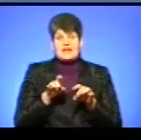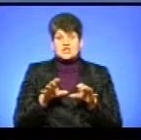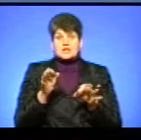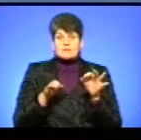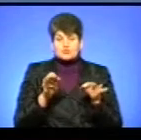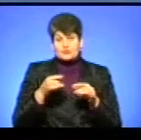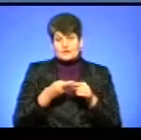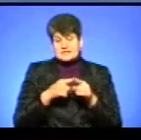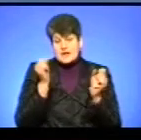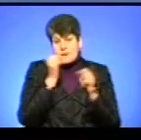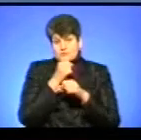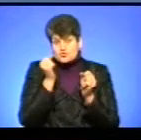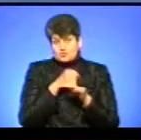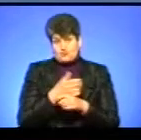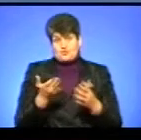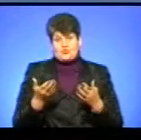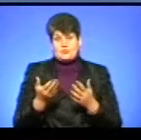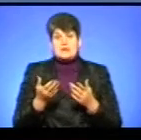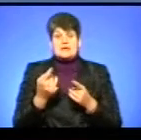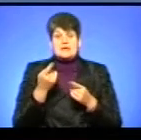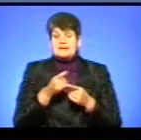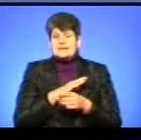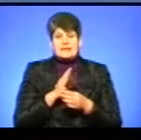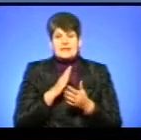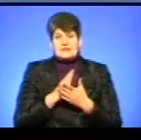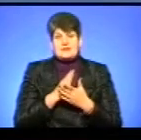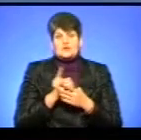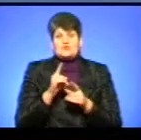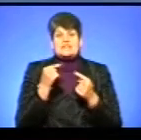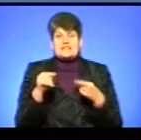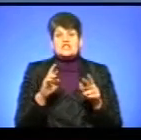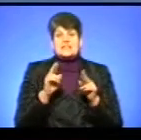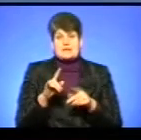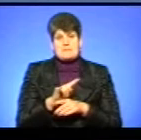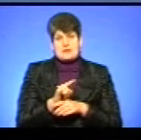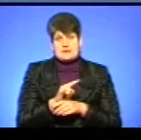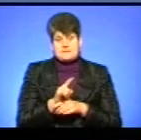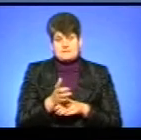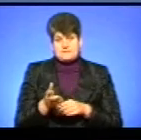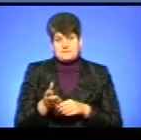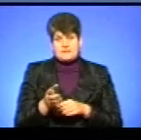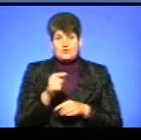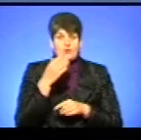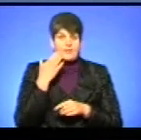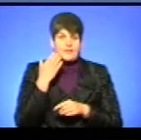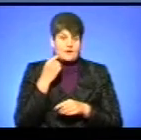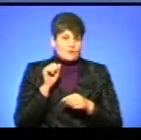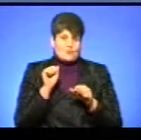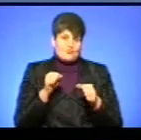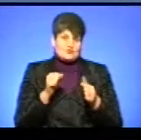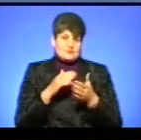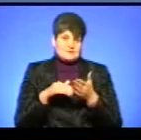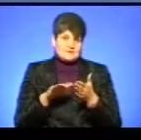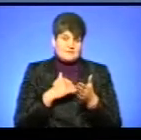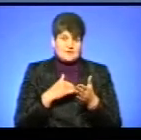Це абсурдно, і це, насправді, є нічим іншим, як брехнею. Тому що воно легко може бути